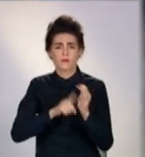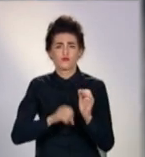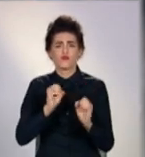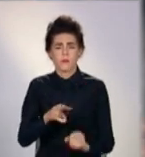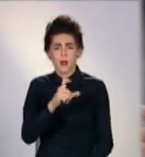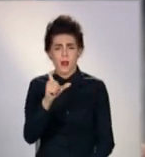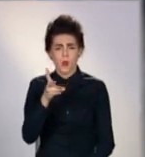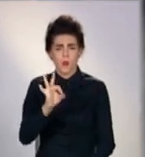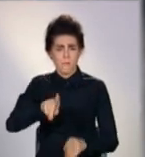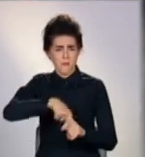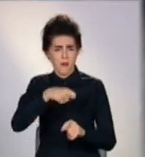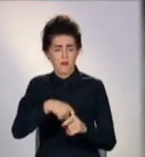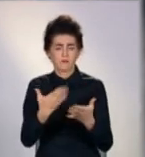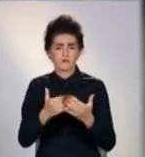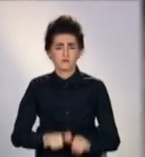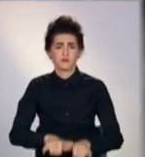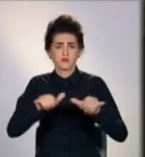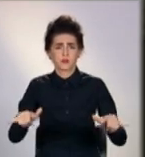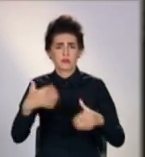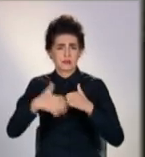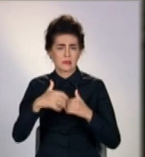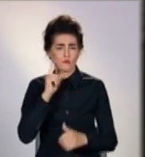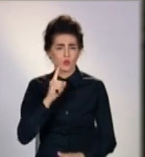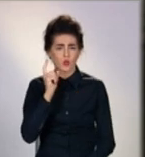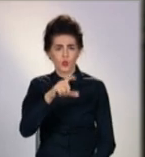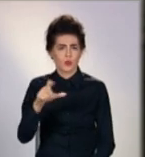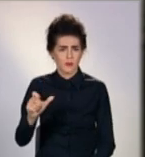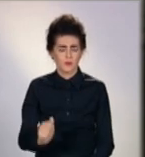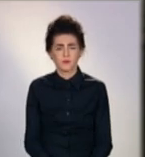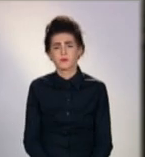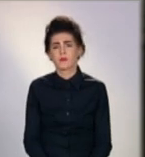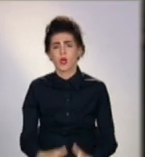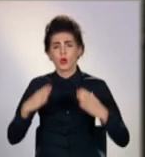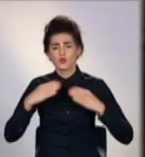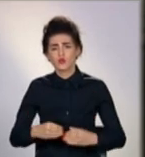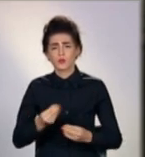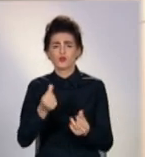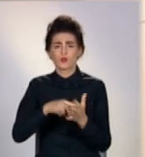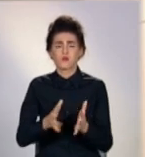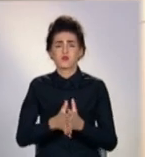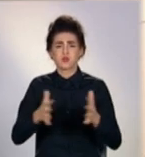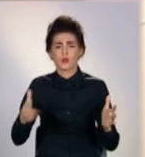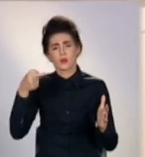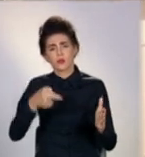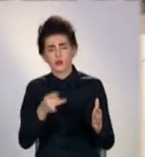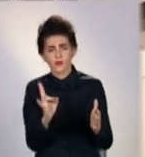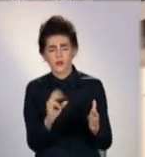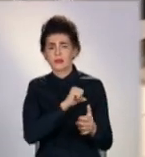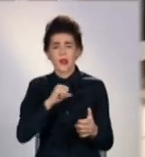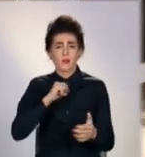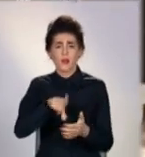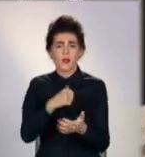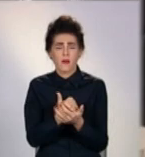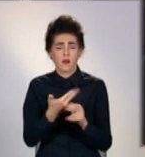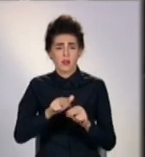екоматеріалів, тому й популярний серед молоді. За екошуби правлять трохи більше тисячі гривень. А головне – при